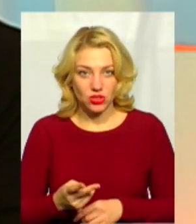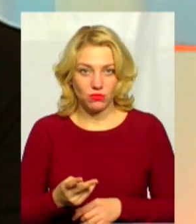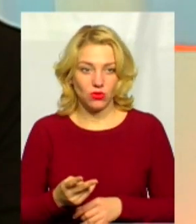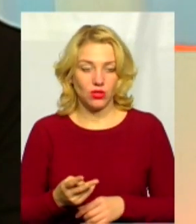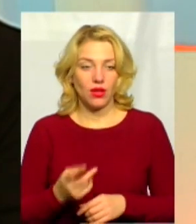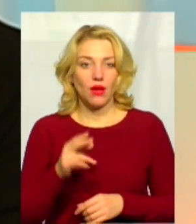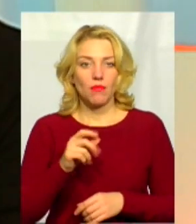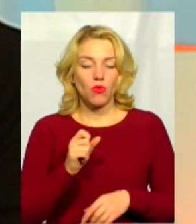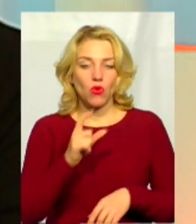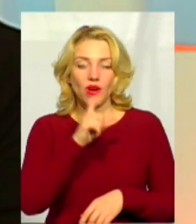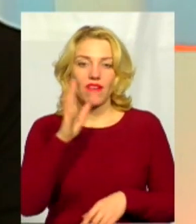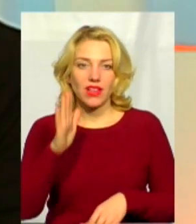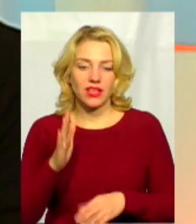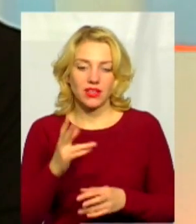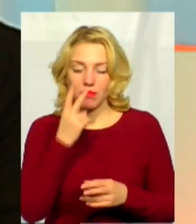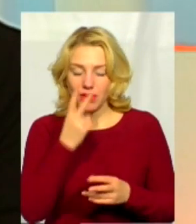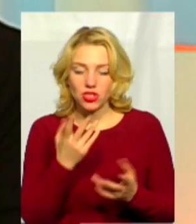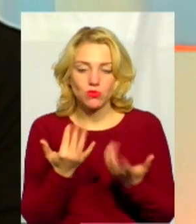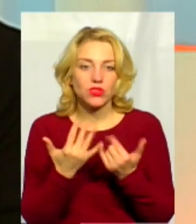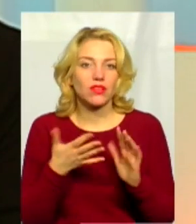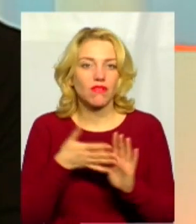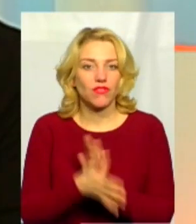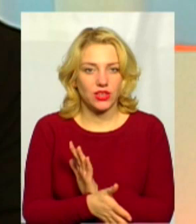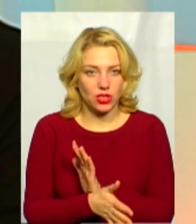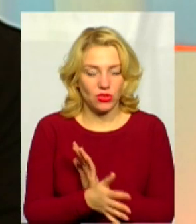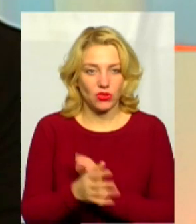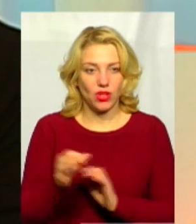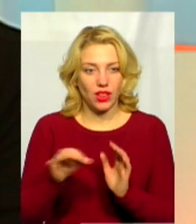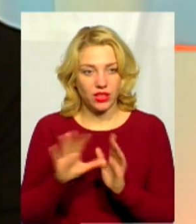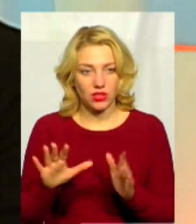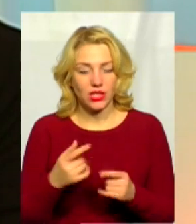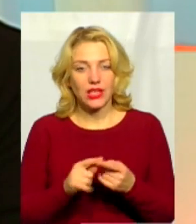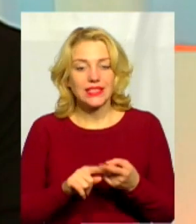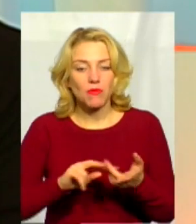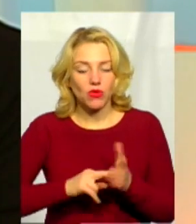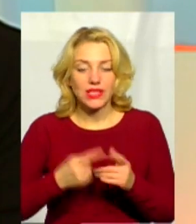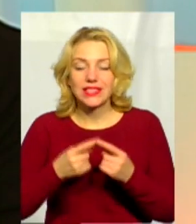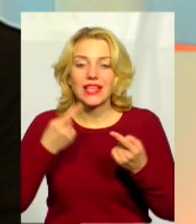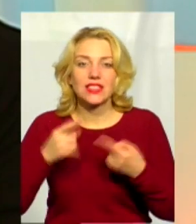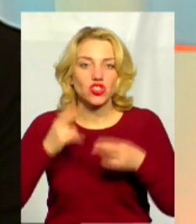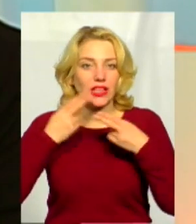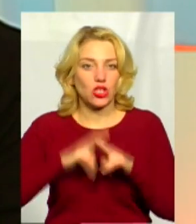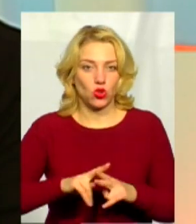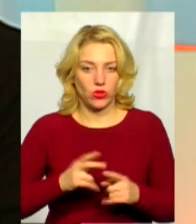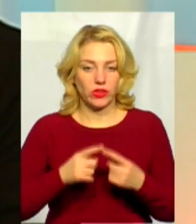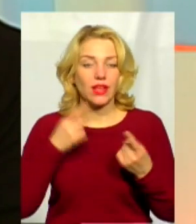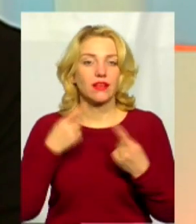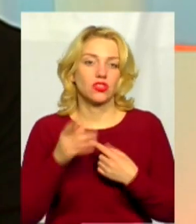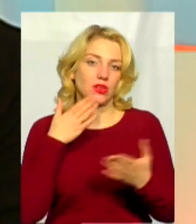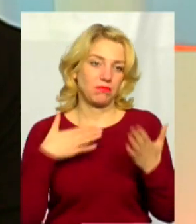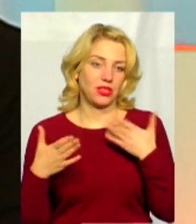хвилину, скільки ми генеруємо, ми маємо прогнозувати. Це інша технологія і інший підхід. Тому